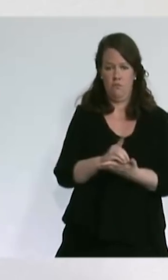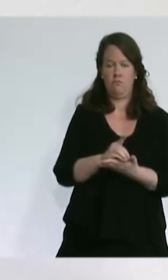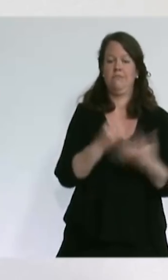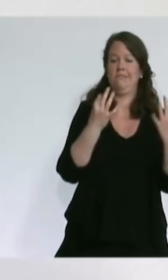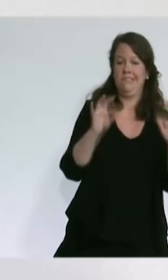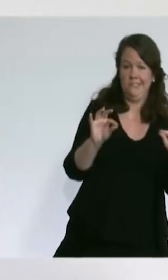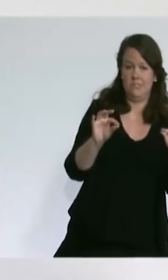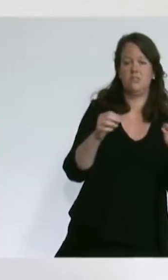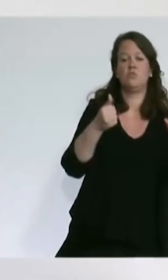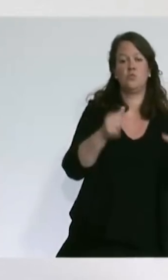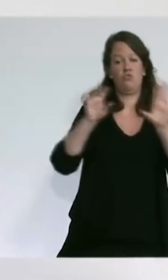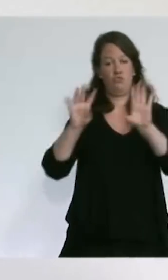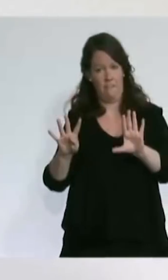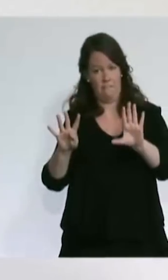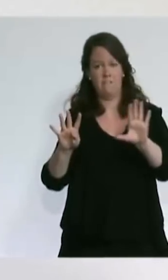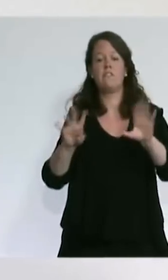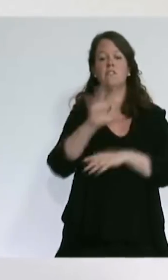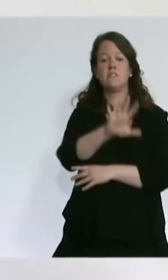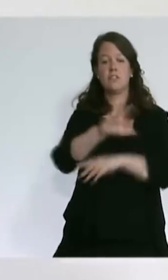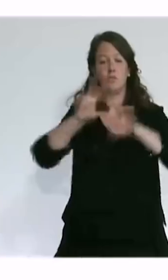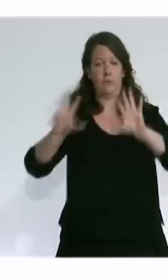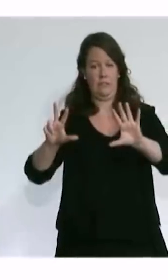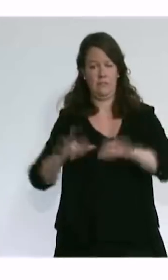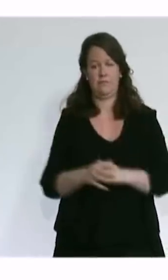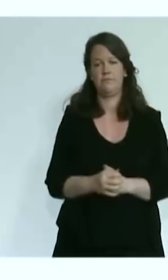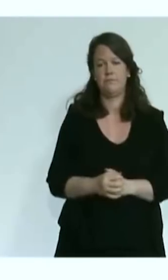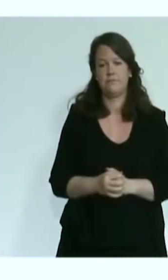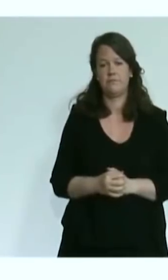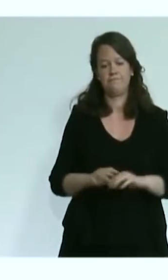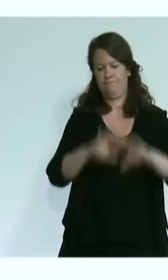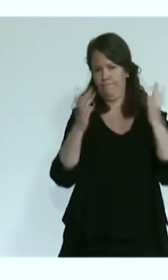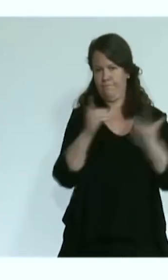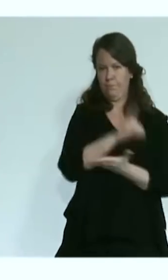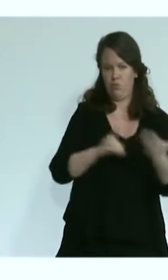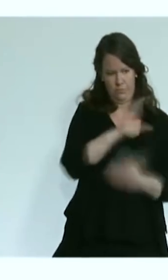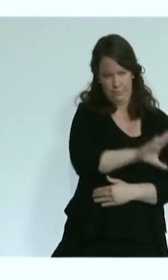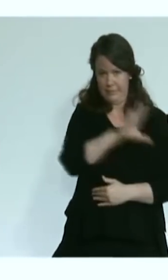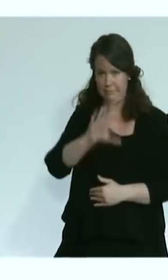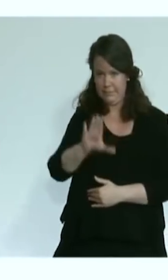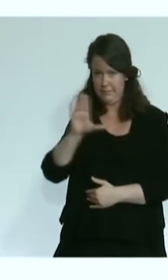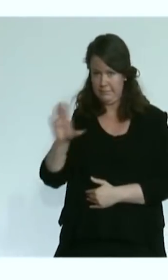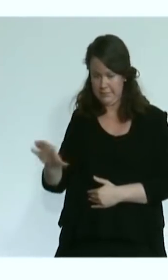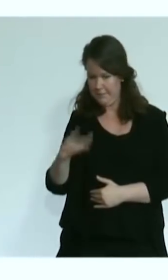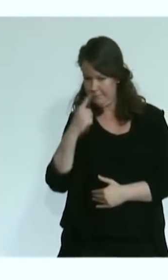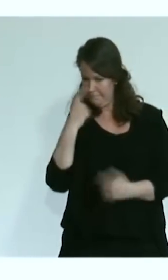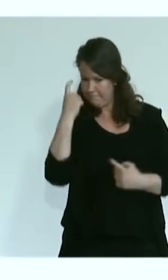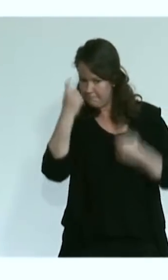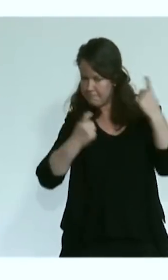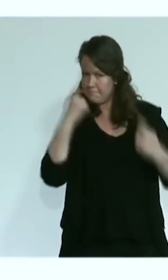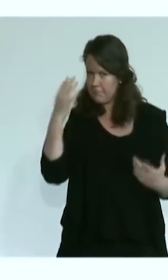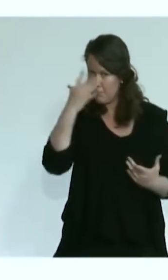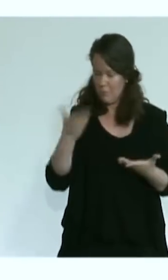et de l'Aube. Pour ces trois départements, après concertation avec les élus, mais aussi avec les services de l'État,